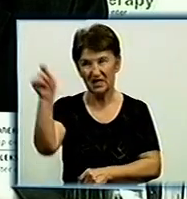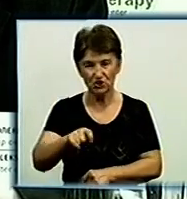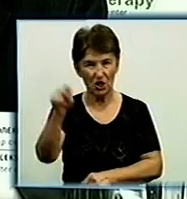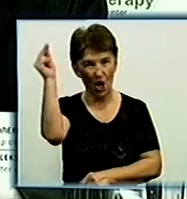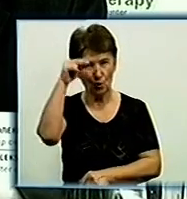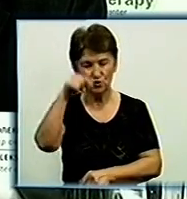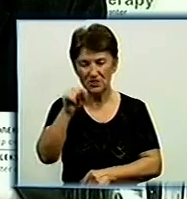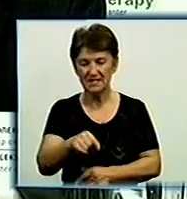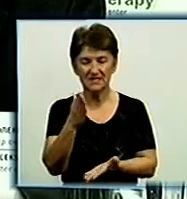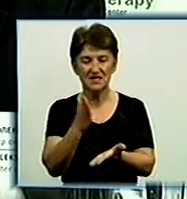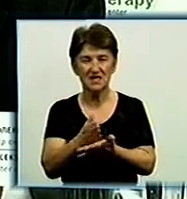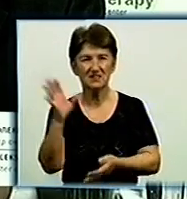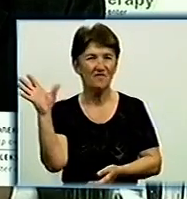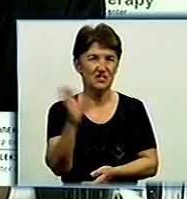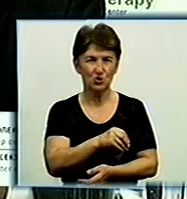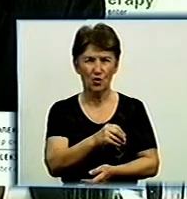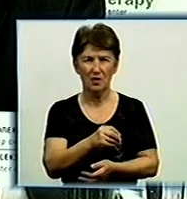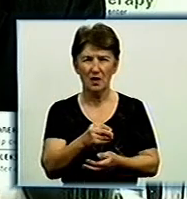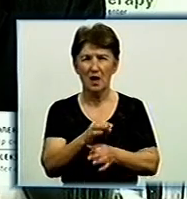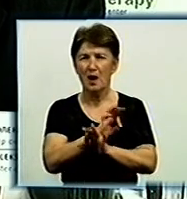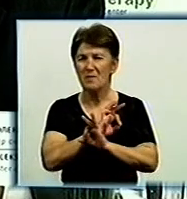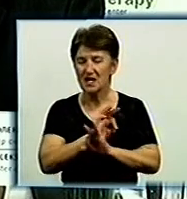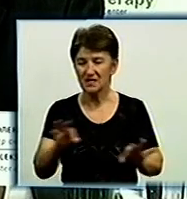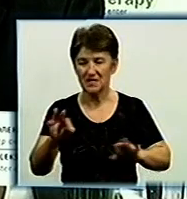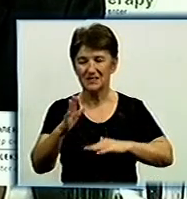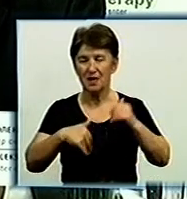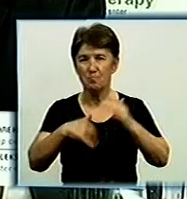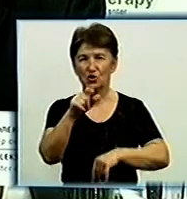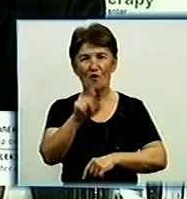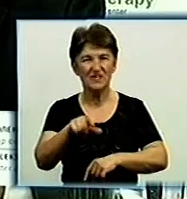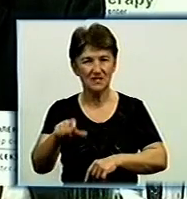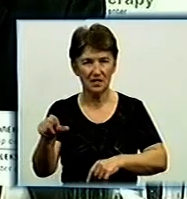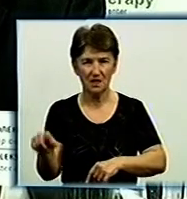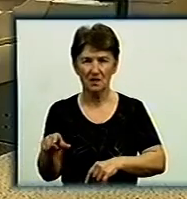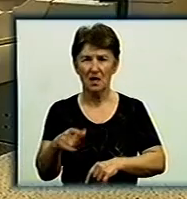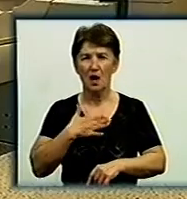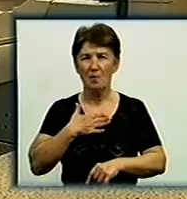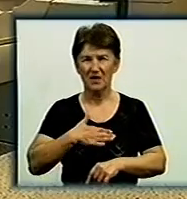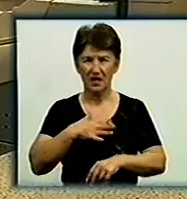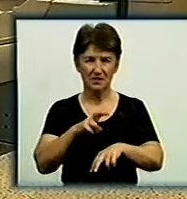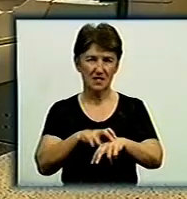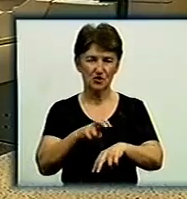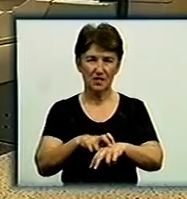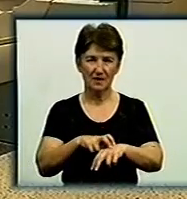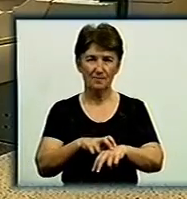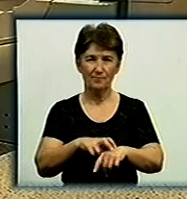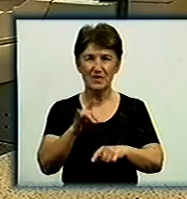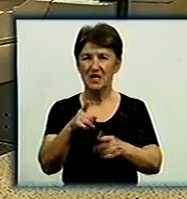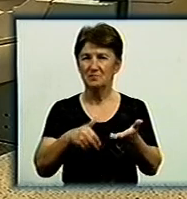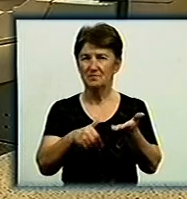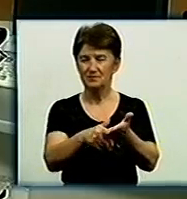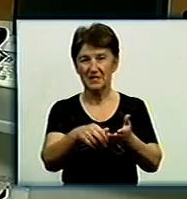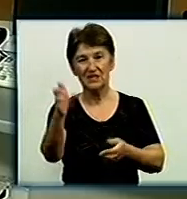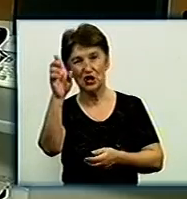рамках співпраці держави та приватного